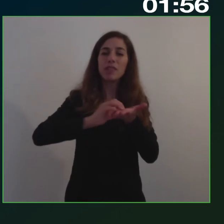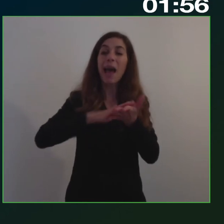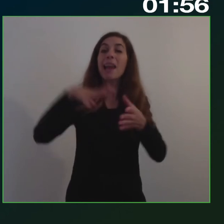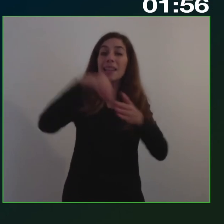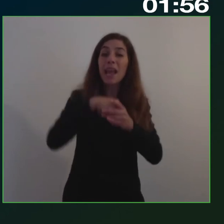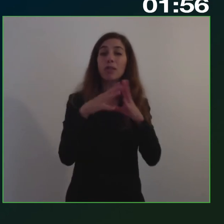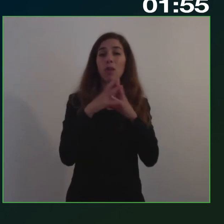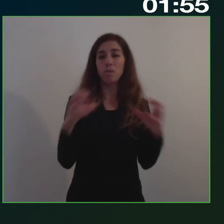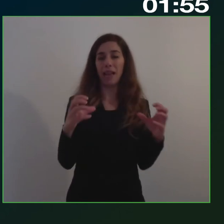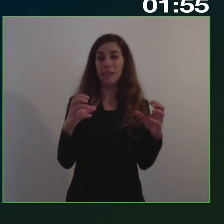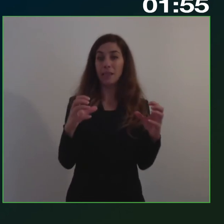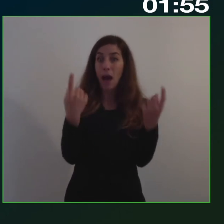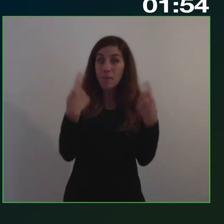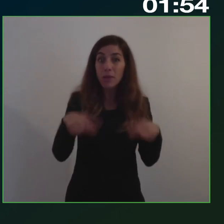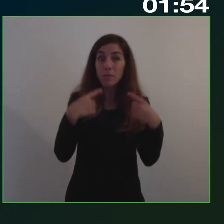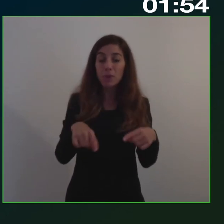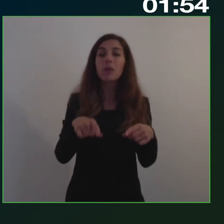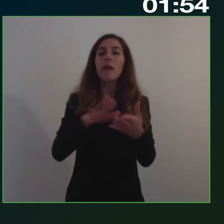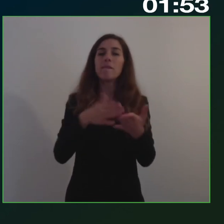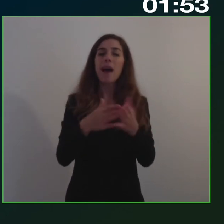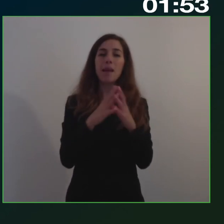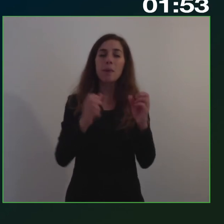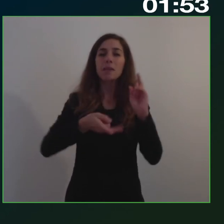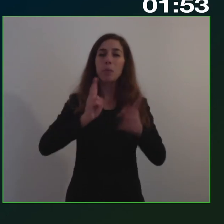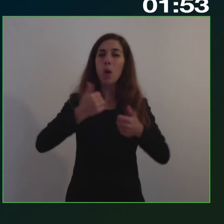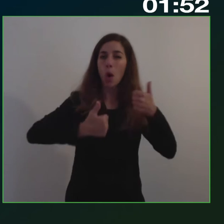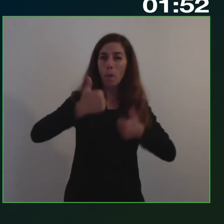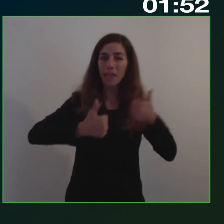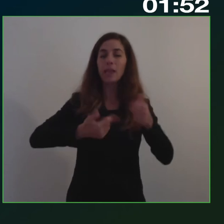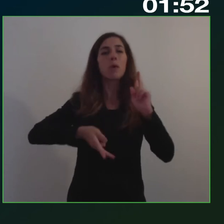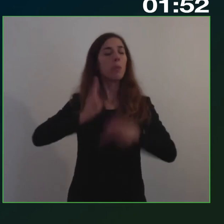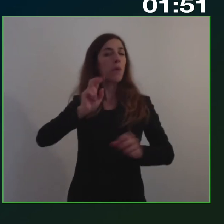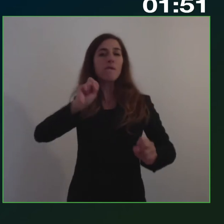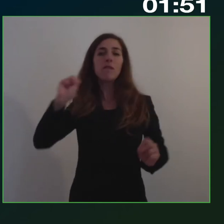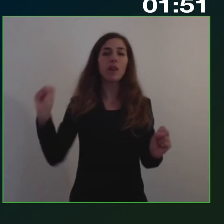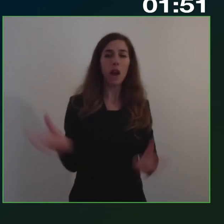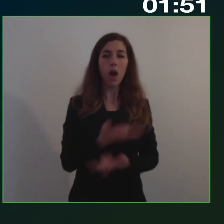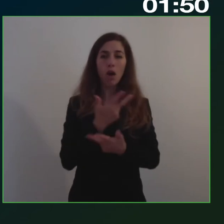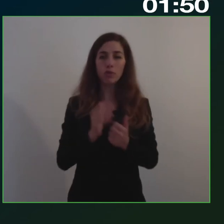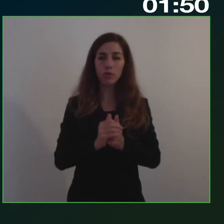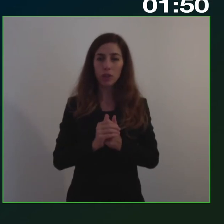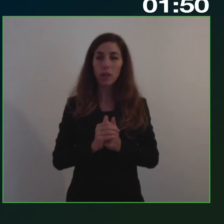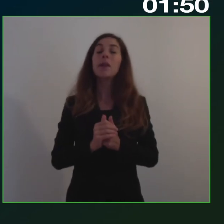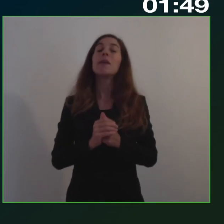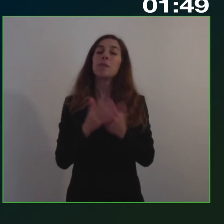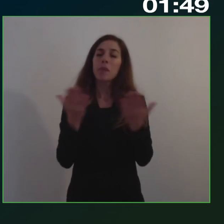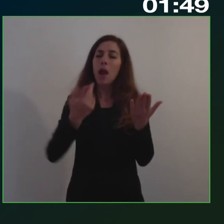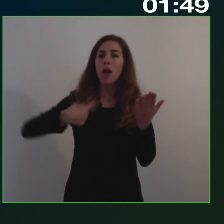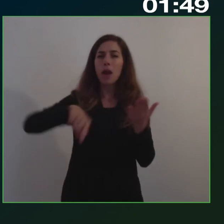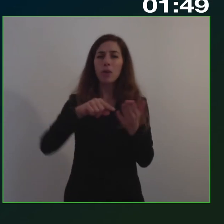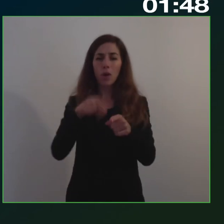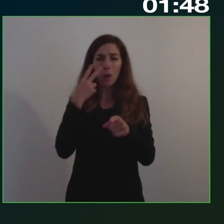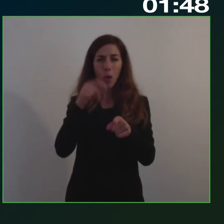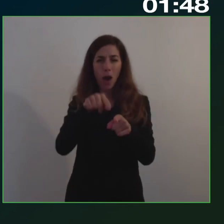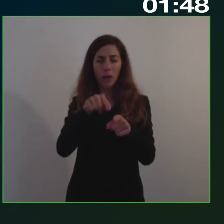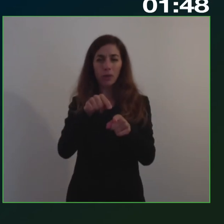compitive e più veloci. Quindi qual è il punto fondamentale sul quale dobbiamo anche dare come partenariato